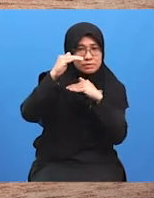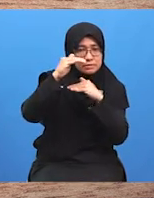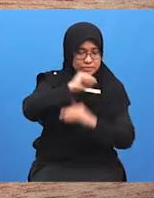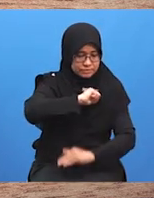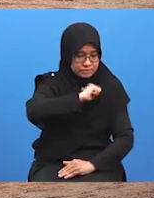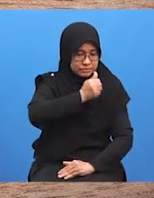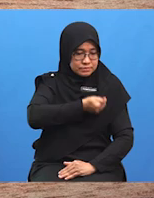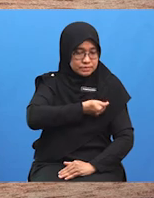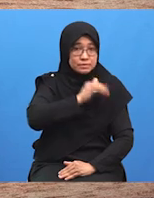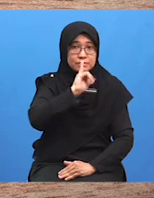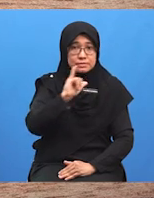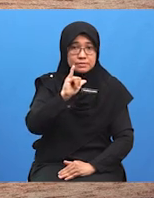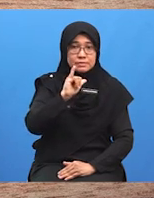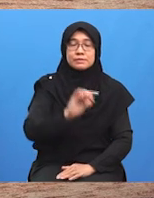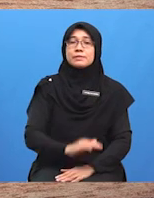limited authority